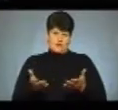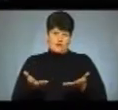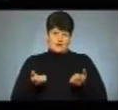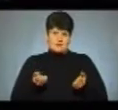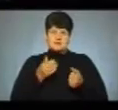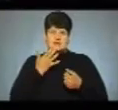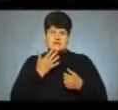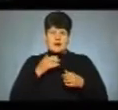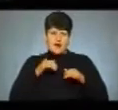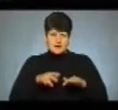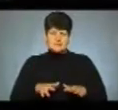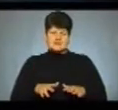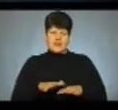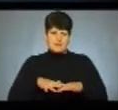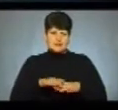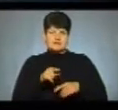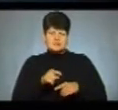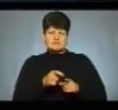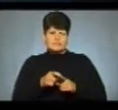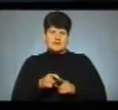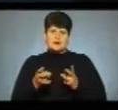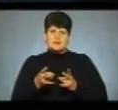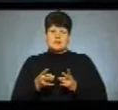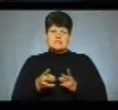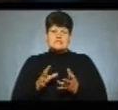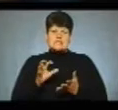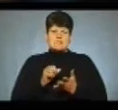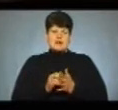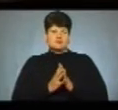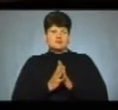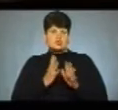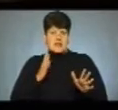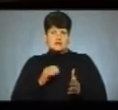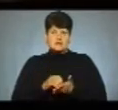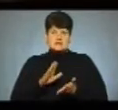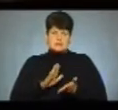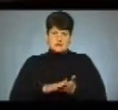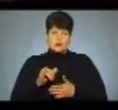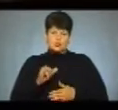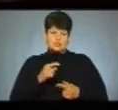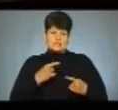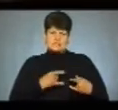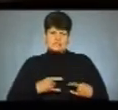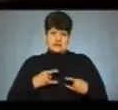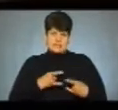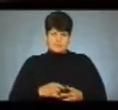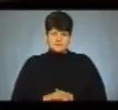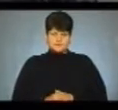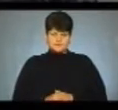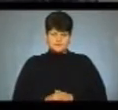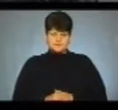Майдані. За її словами, потрібно заздалегідь займати чергу та записуватись на УЗД молочної залози.